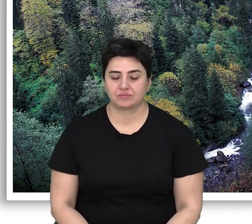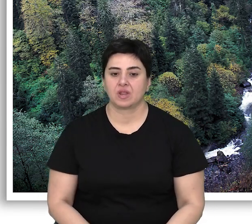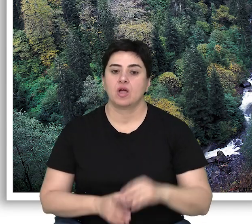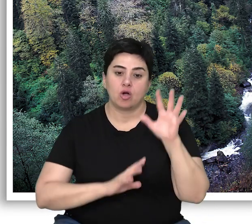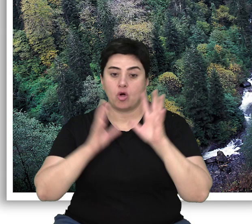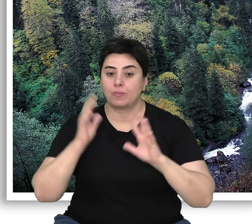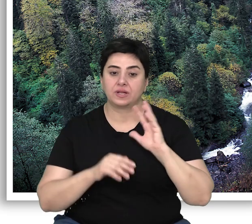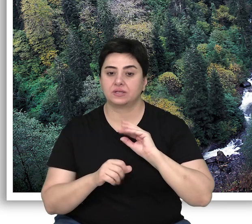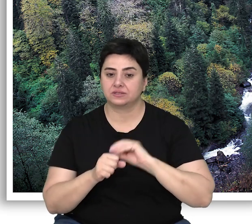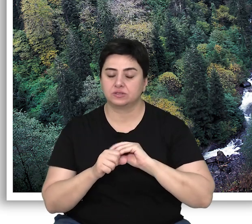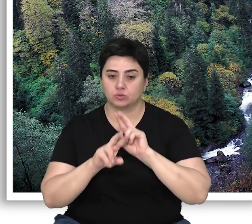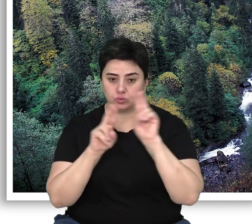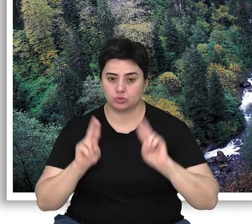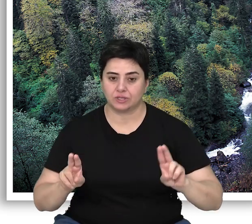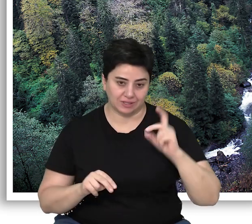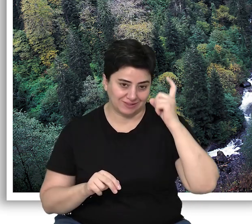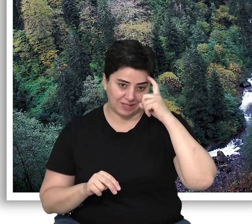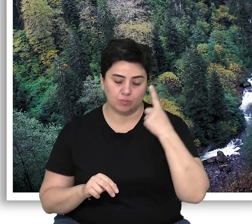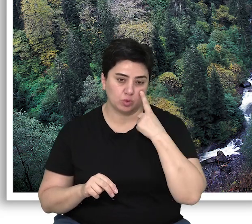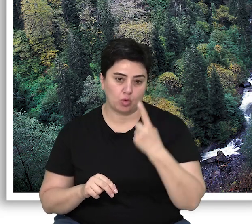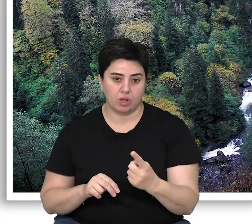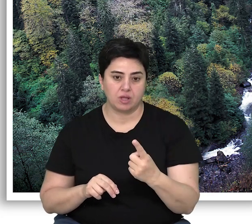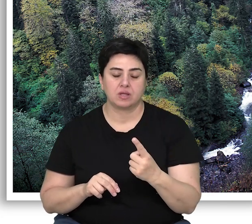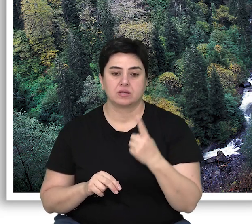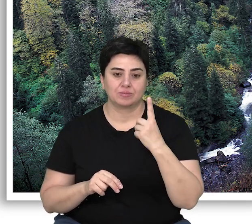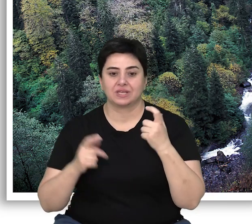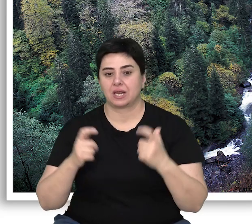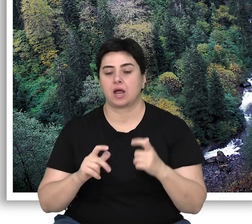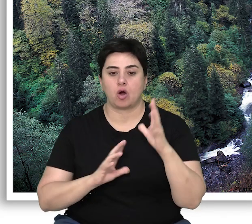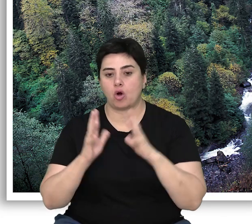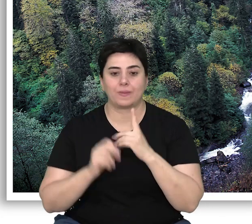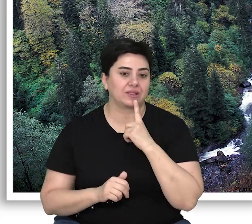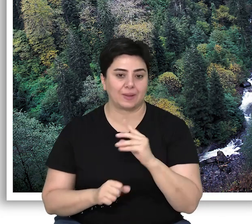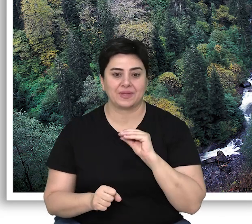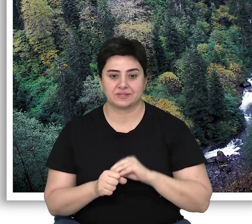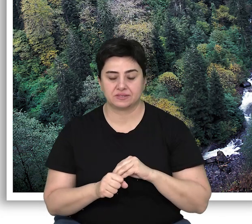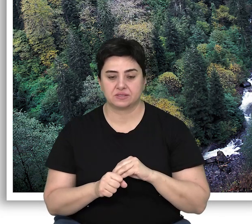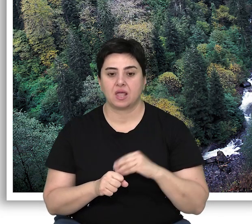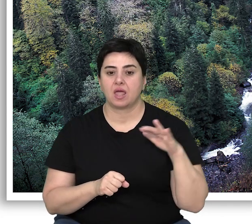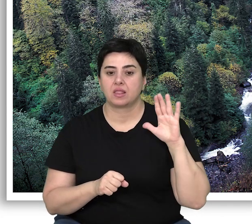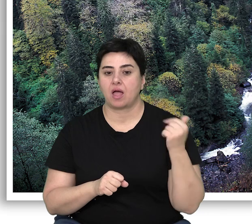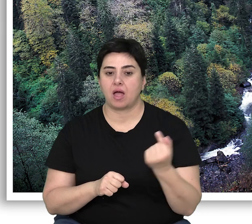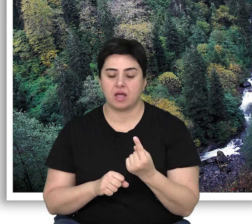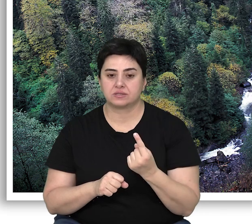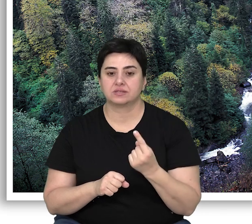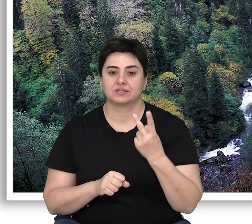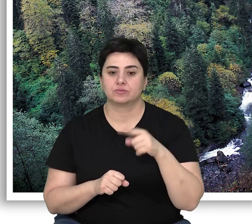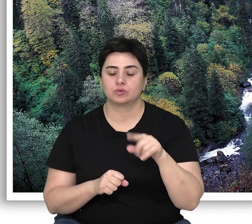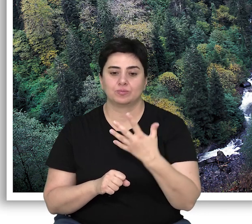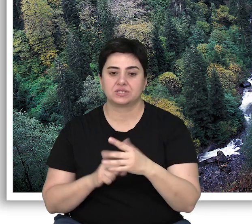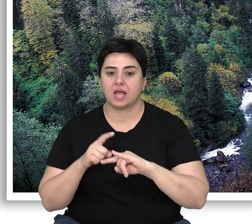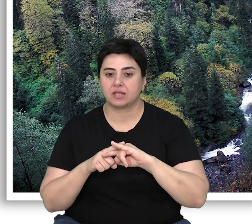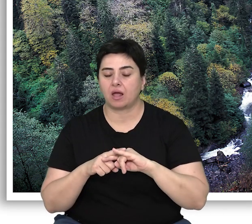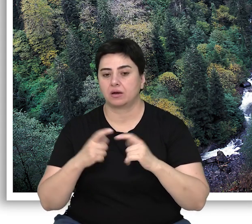Ormanlarla ilgili uluslararası tanımlamalara göre bir yere orman denebilmesi için en az 0,5 hektar